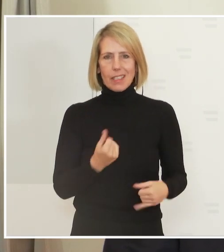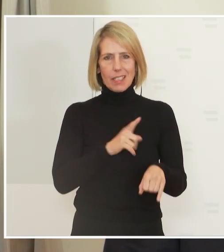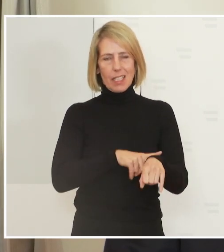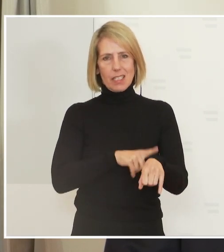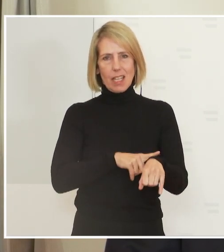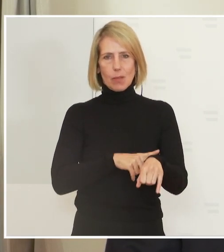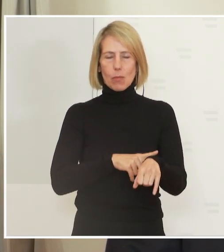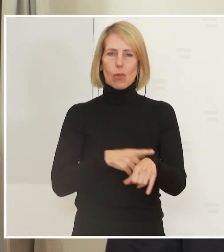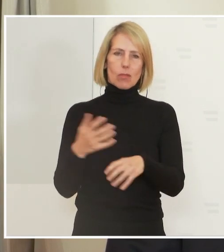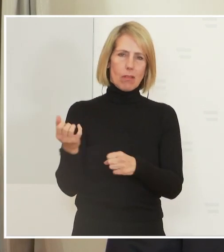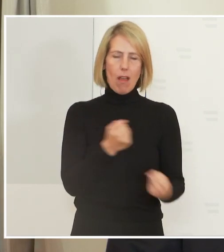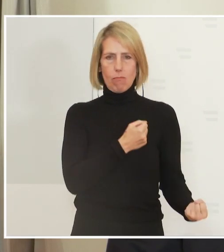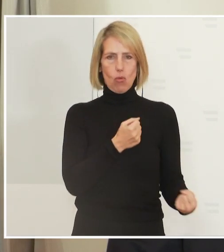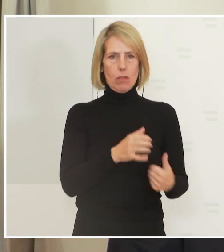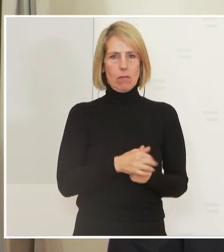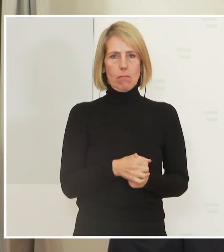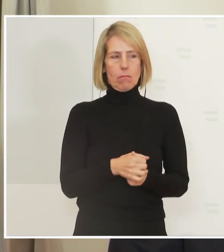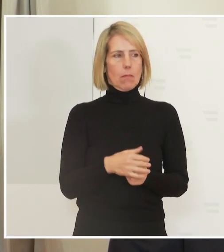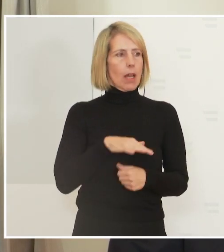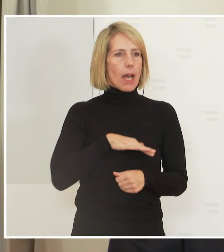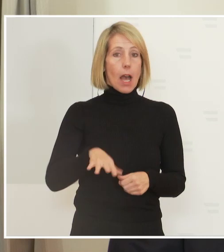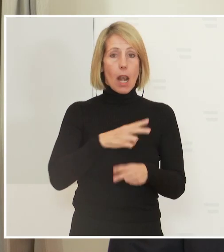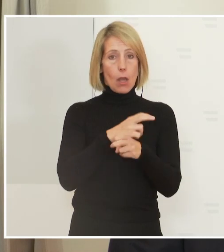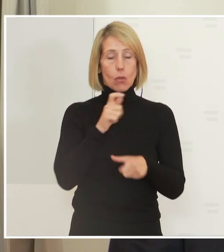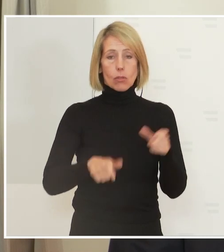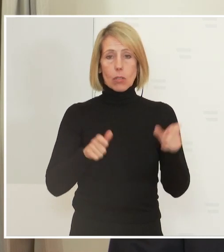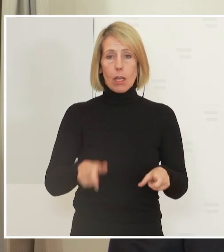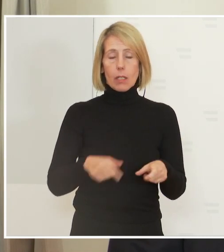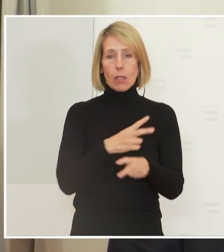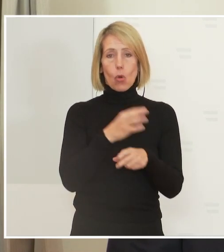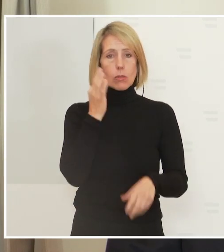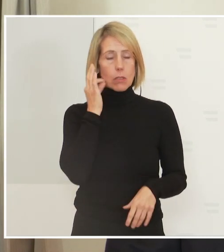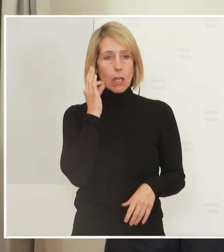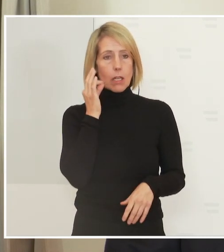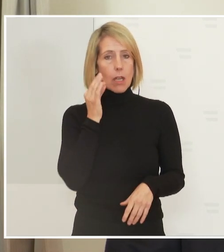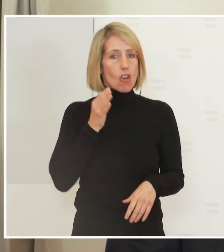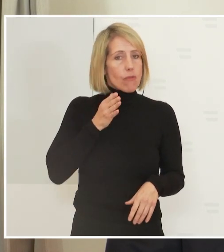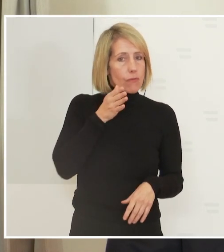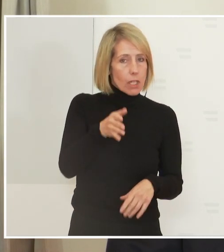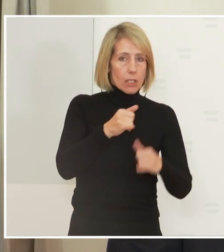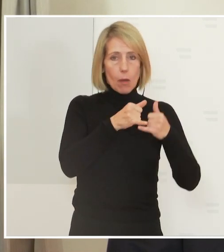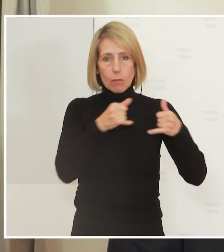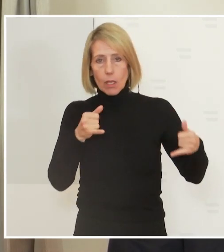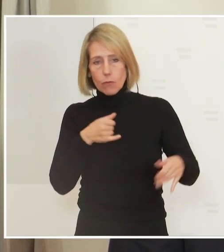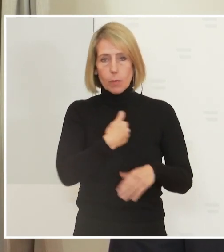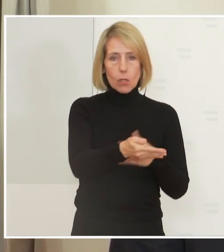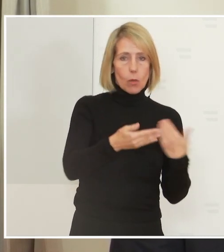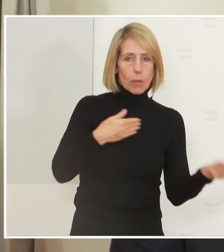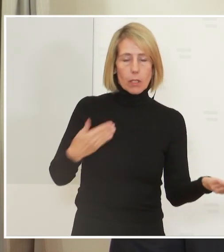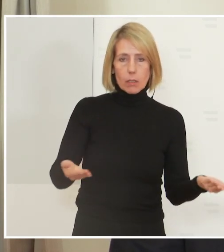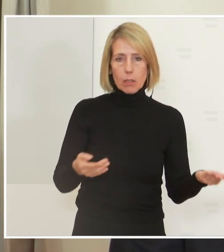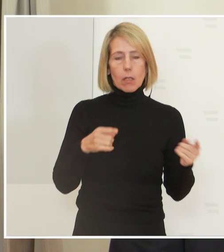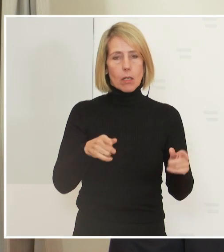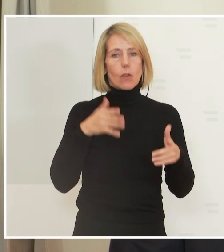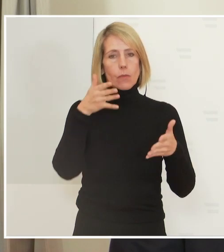abzuholen. Alle Österreicherinnen und Österreicher werden dazu, soweit ich weiß, einen Brief bekommen, in dem sie